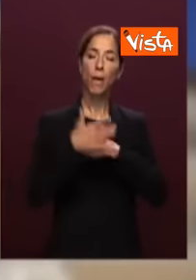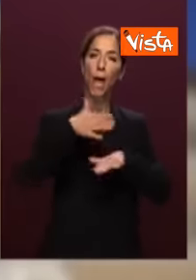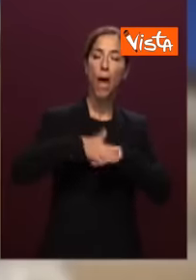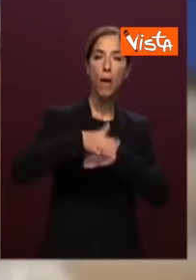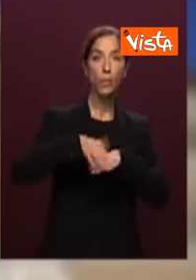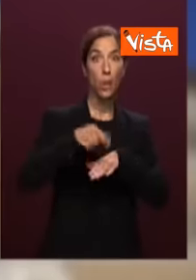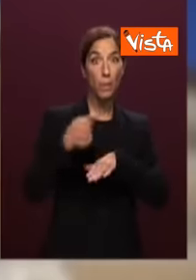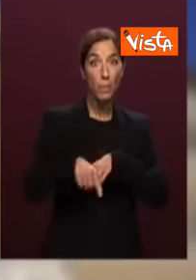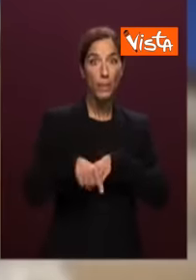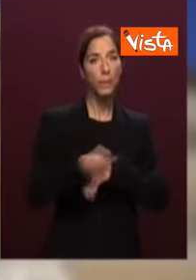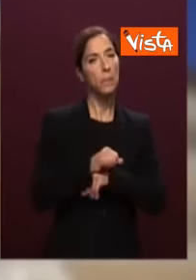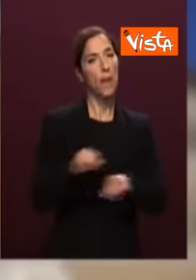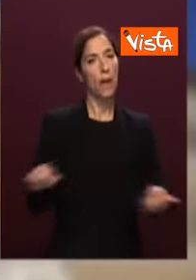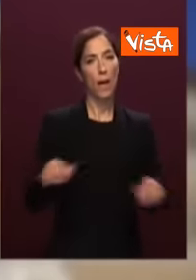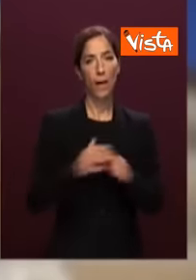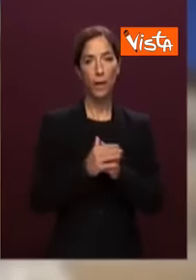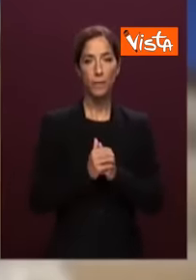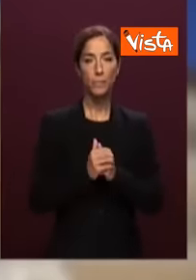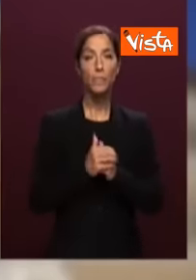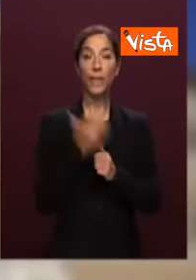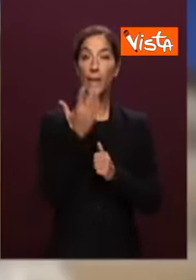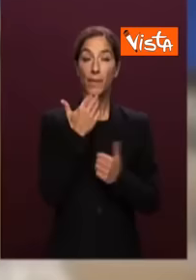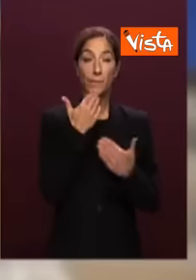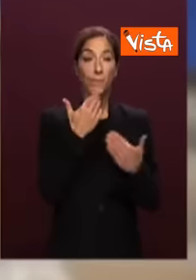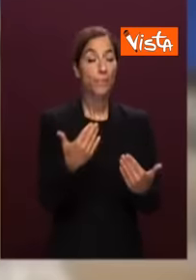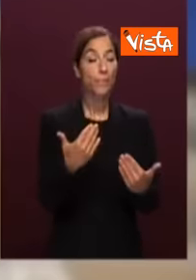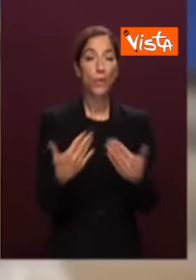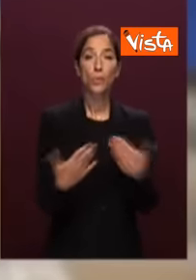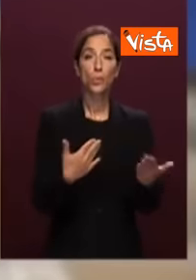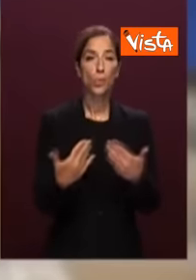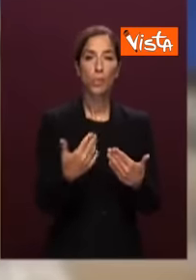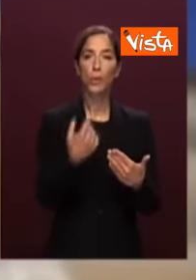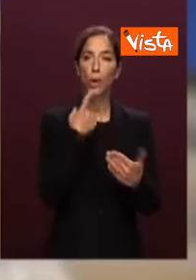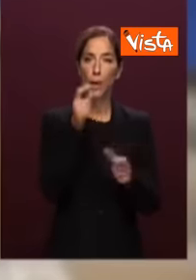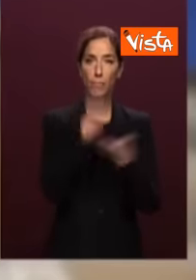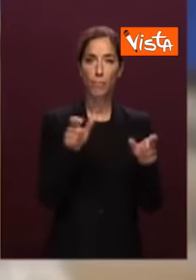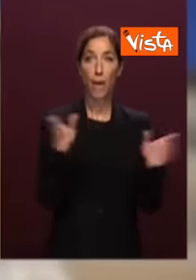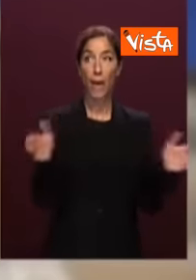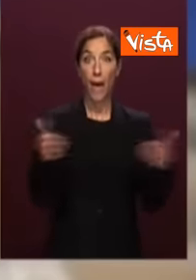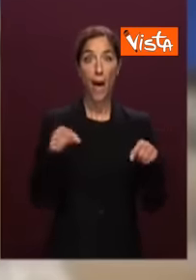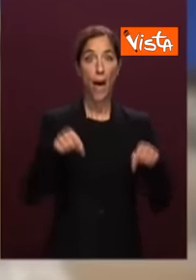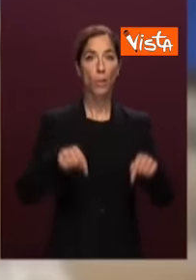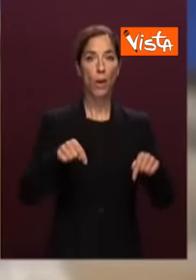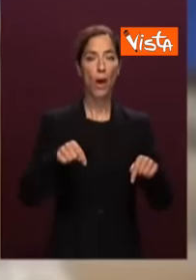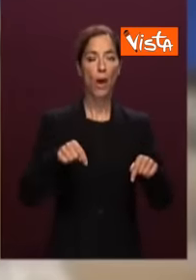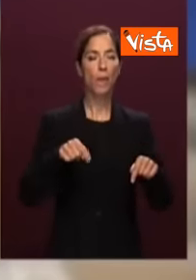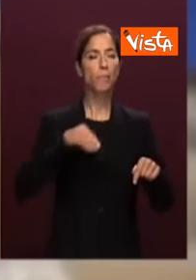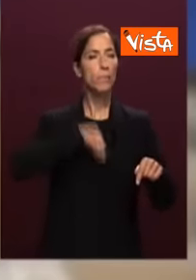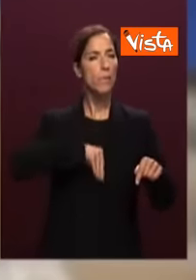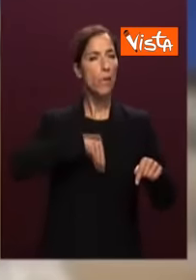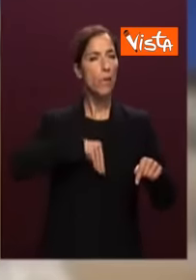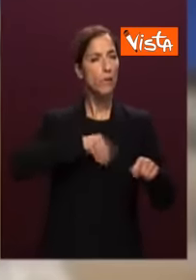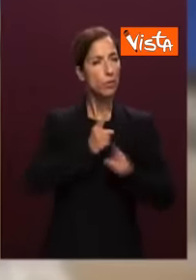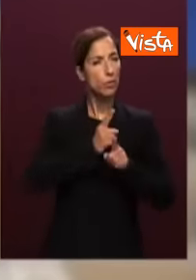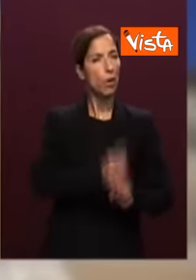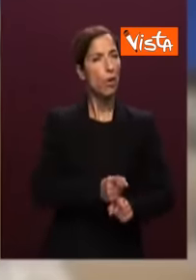Per questo voglio ringraziare da subito chi si esprimerà in quest'Aula, secondo le proprie convinzioni,